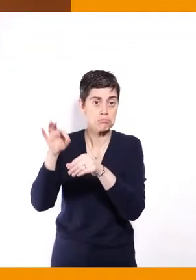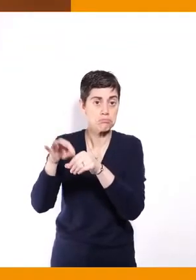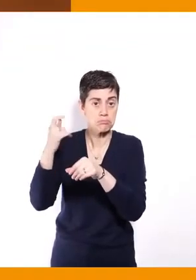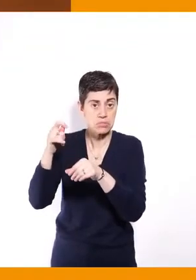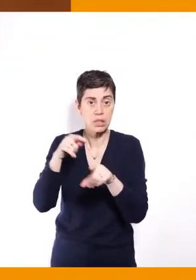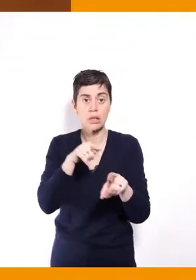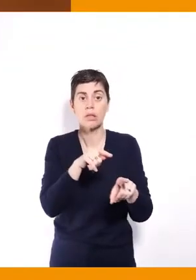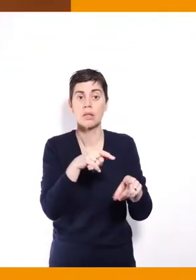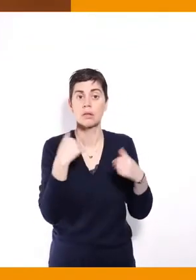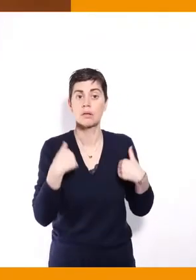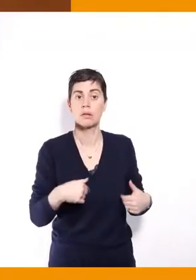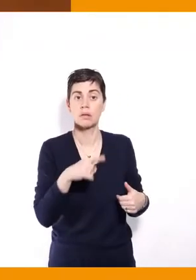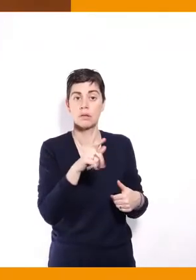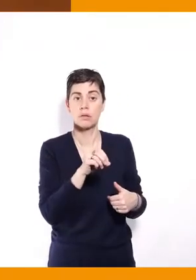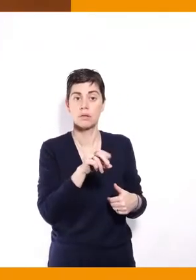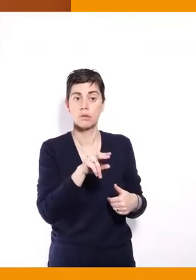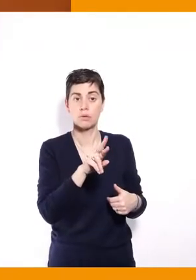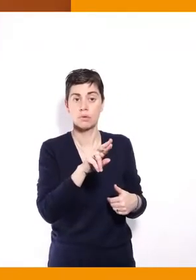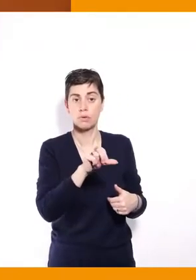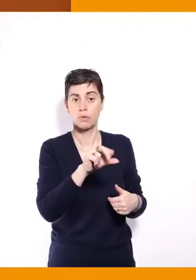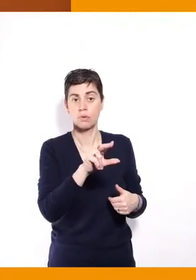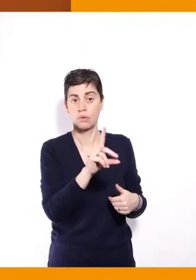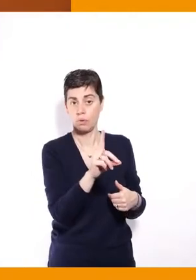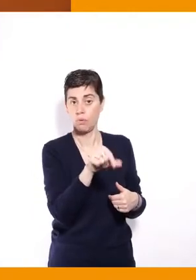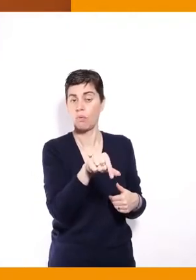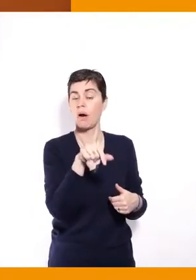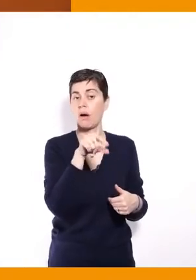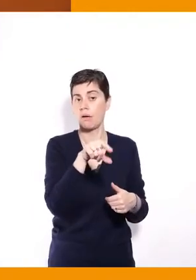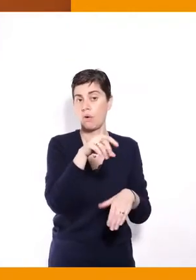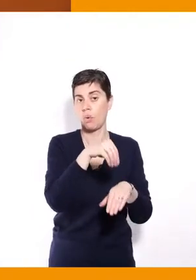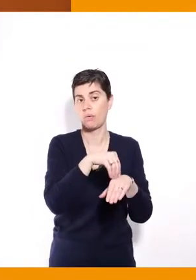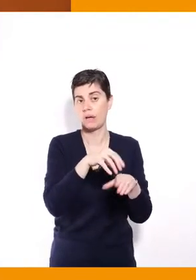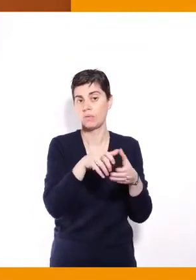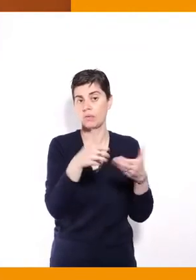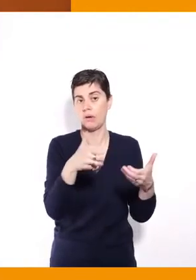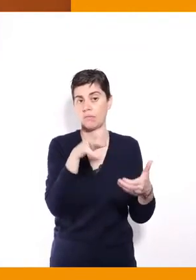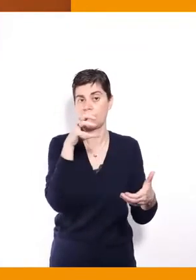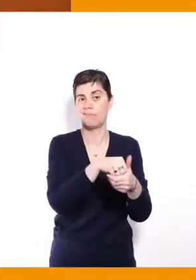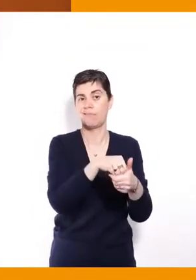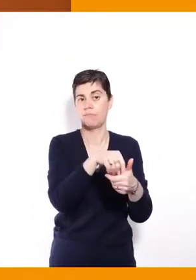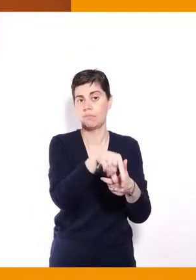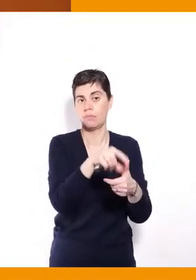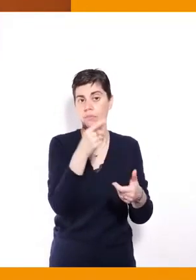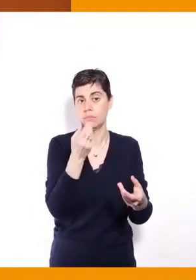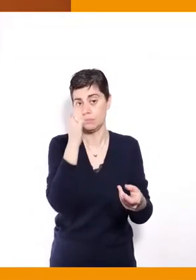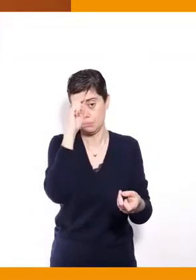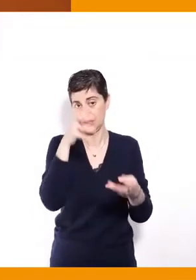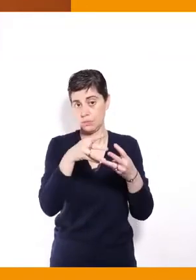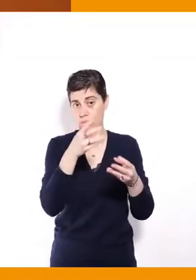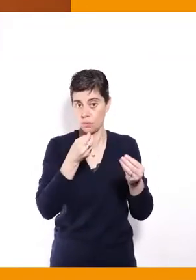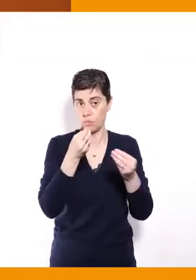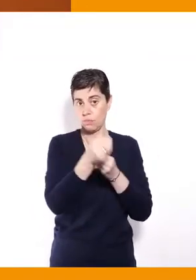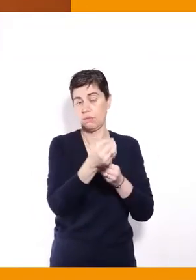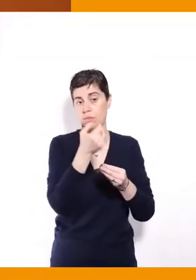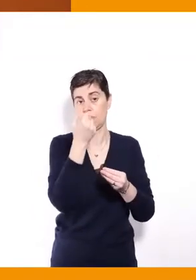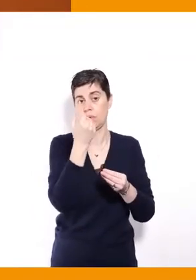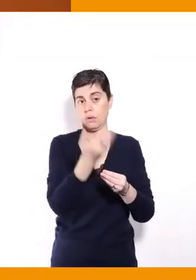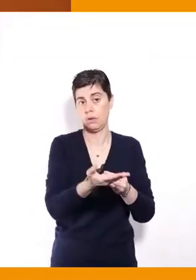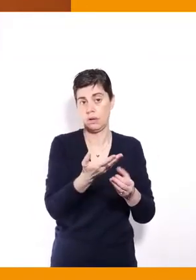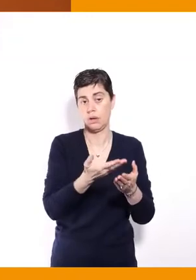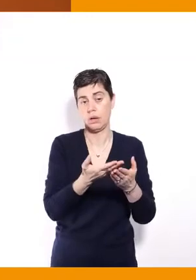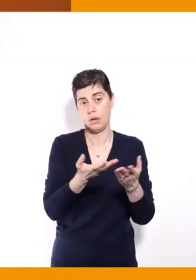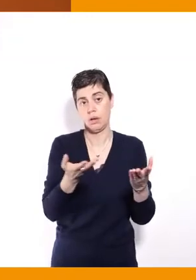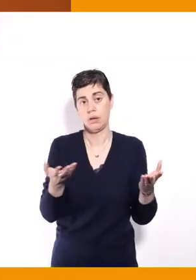constitutionnel, donc je ne doute pas que cette nouvelle mission permettra permettra de refaire connaître. C'est